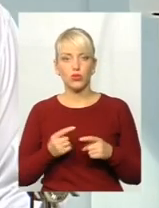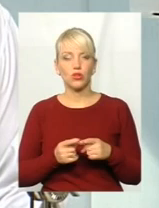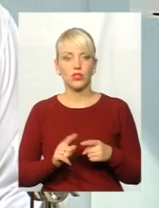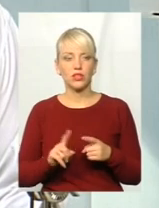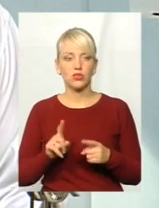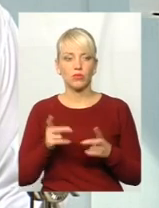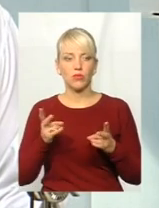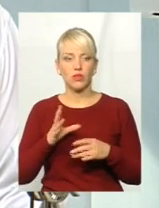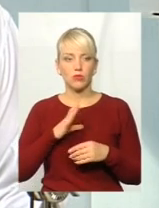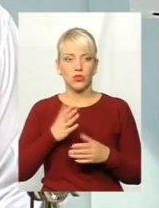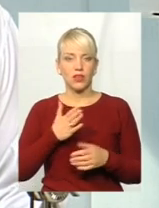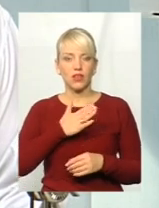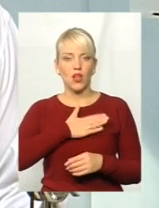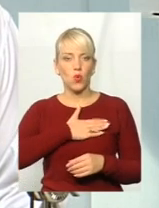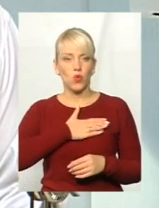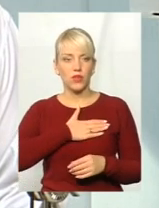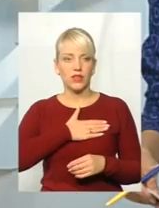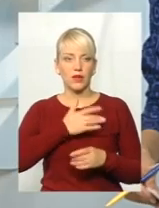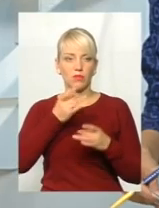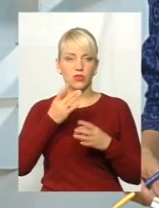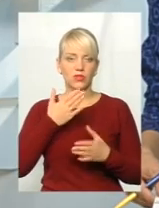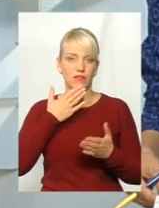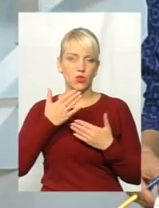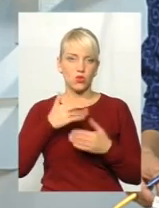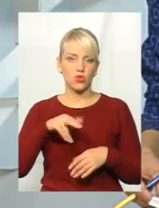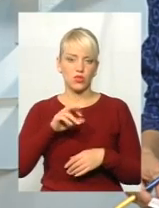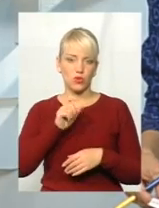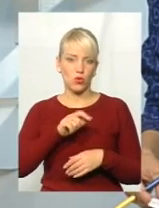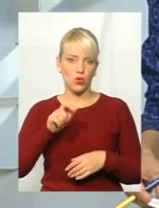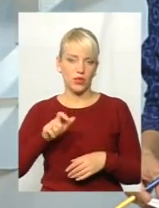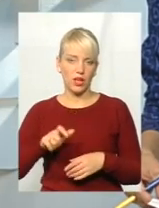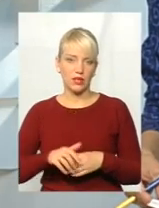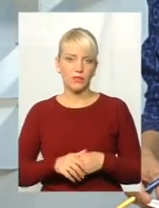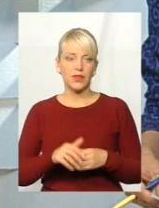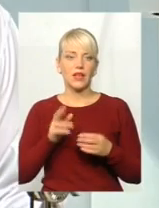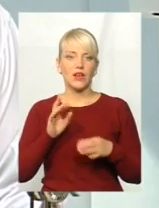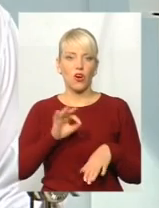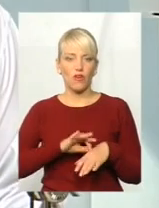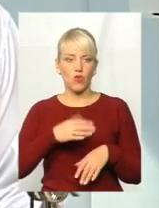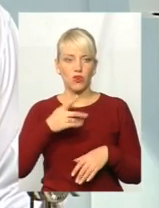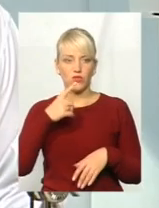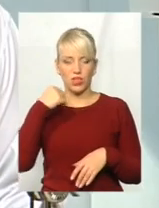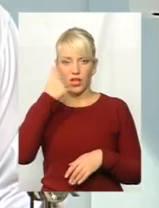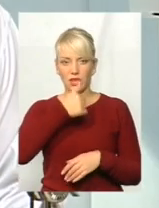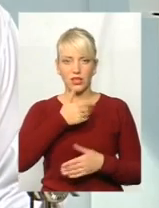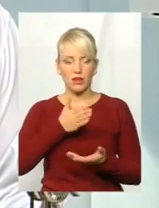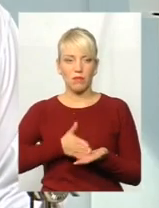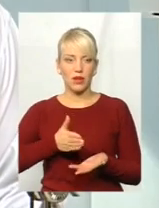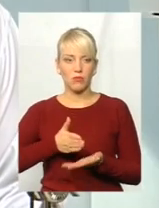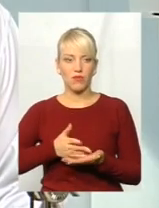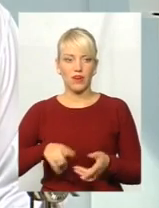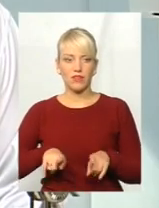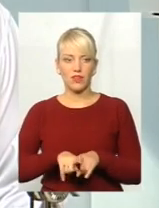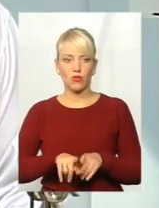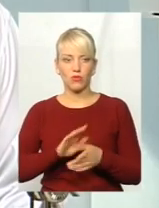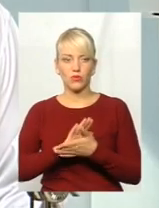повинно бути якесь людя, не просто відношення до людей. Так як хворий вже рік, рік перебуває в такому